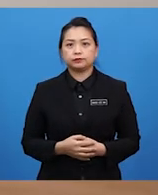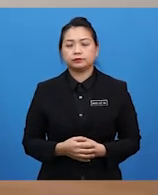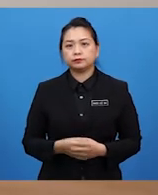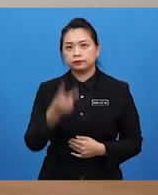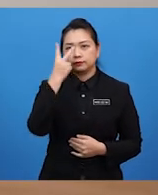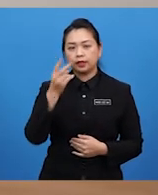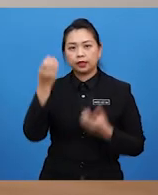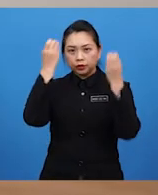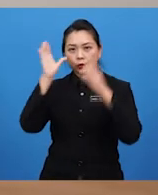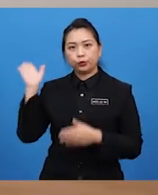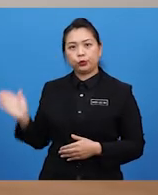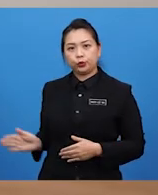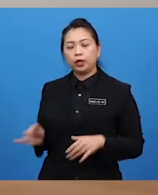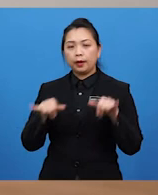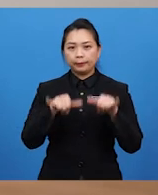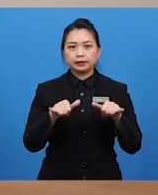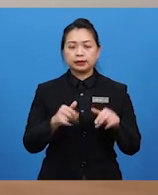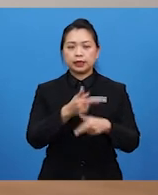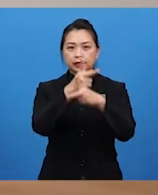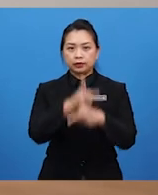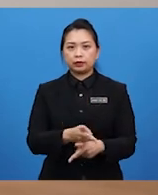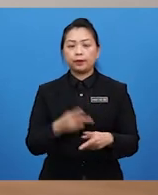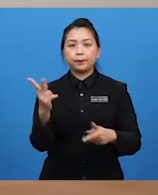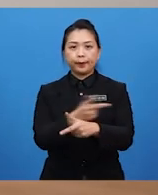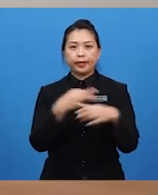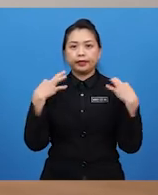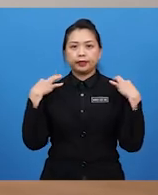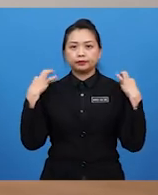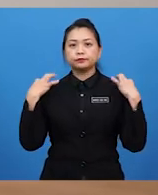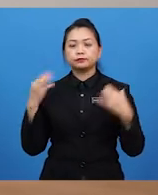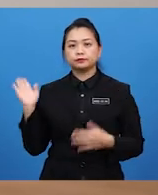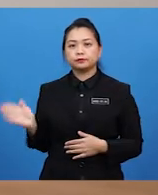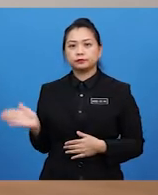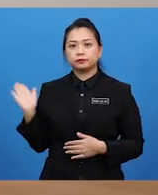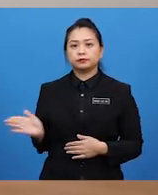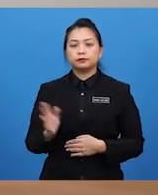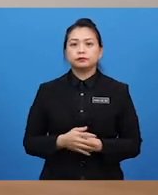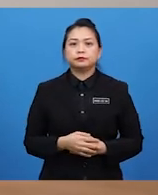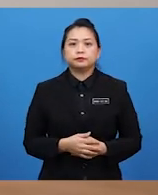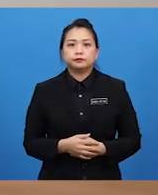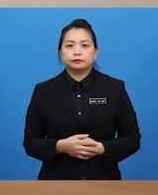mengekalkan warisan. Apa itu tengkulur, apa itu bengkung, apa itu baju Melayu.